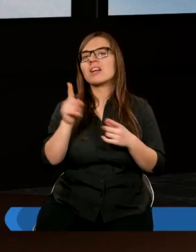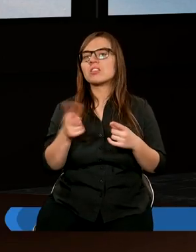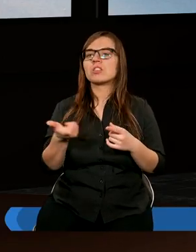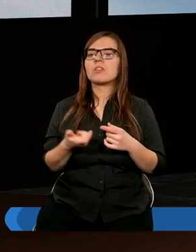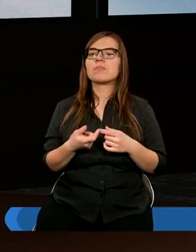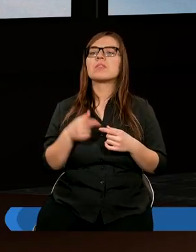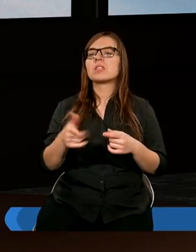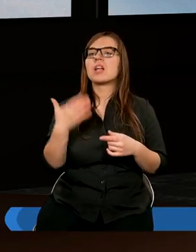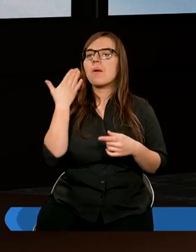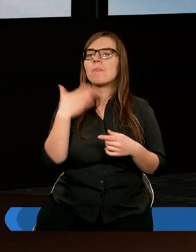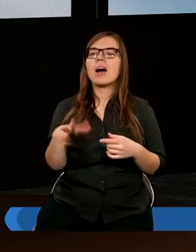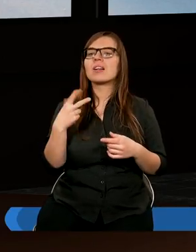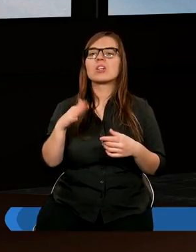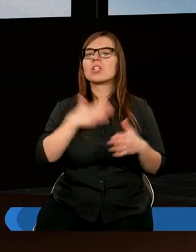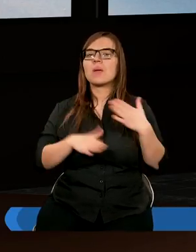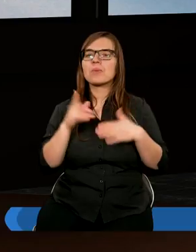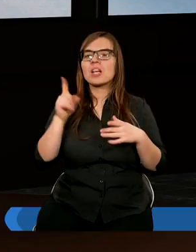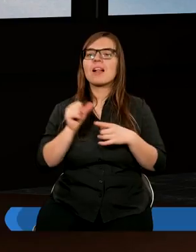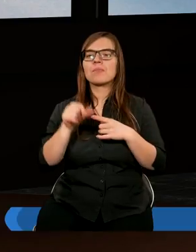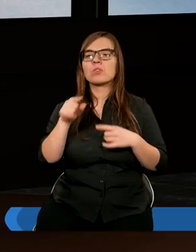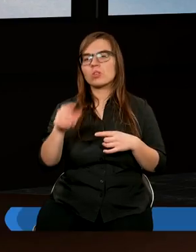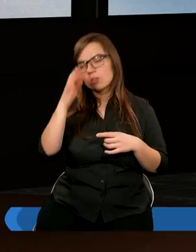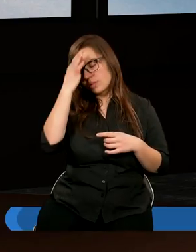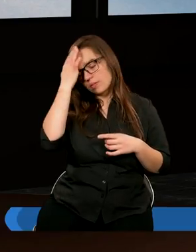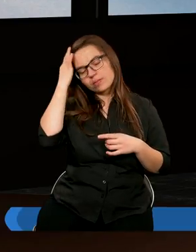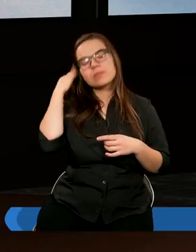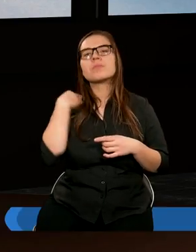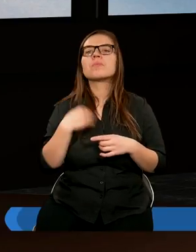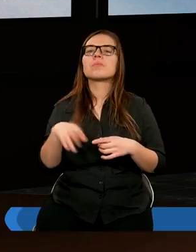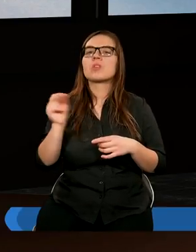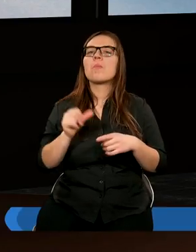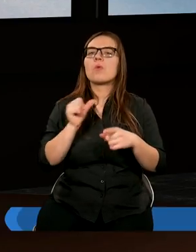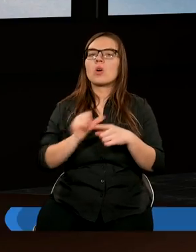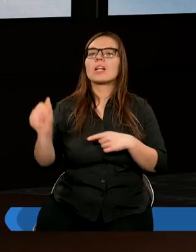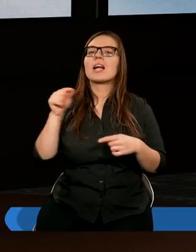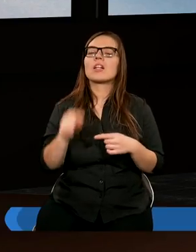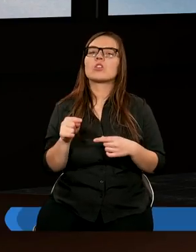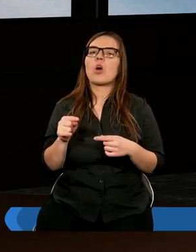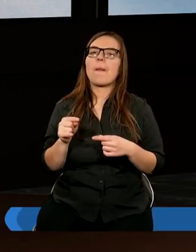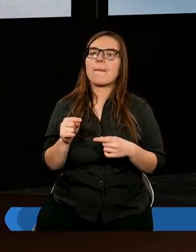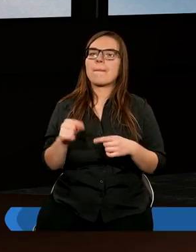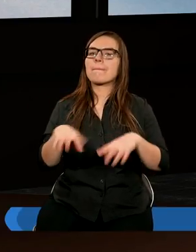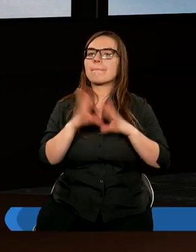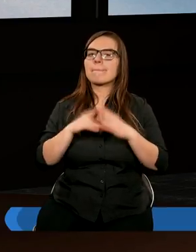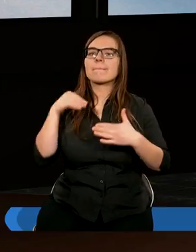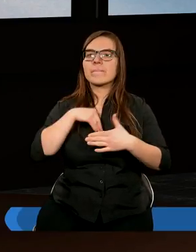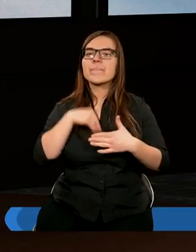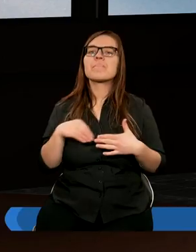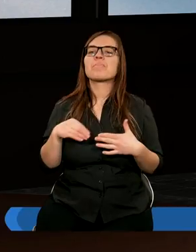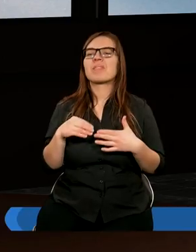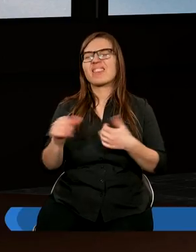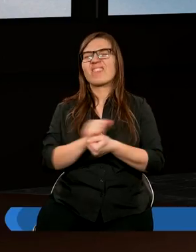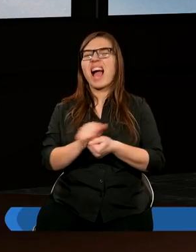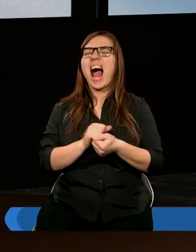dyscyplina jest bardzo nieprzyjemna wtedy, kiedy się ją stosuje. Bolesna i wszystko w nas czasami